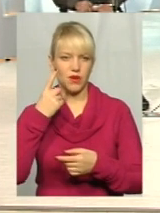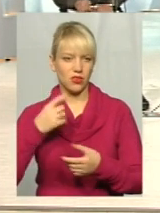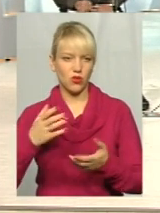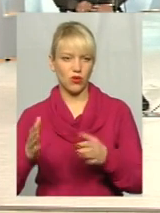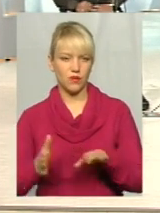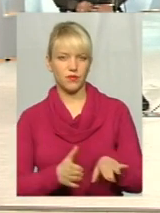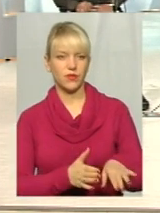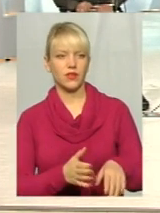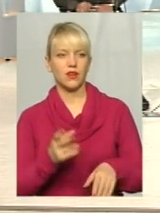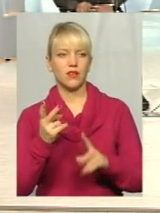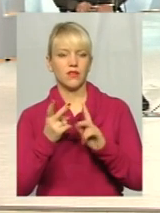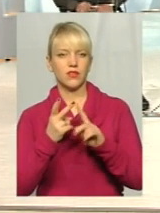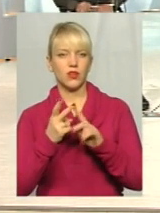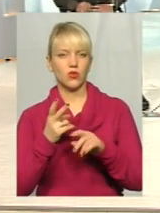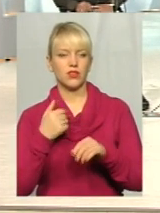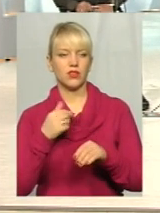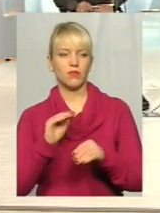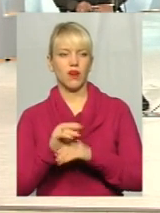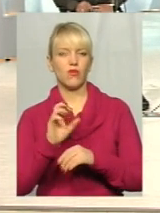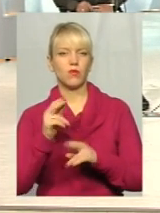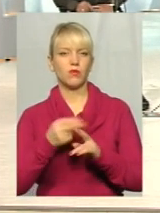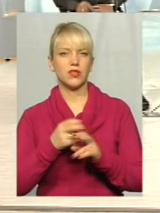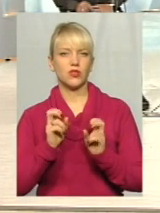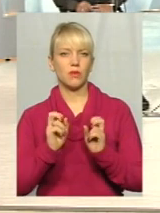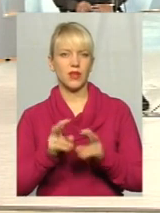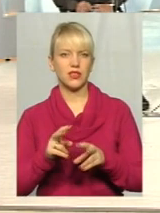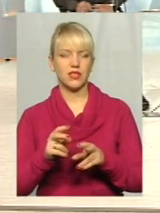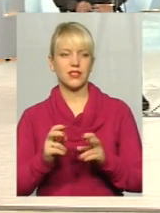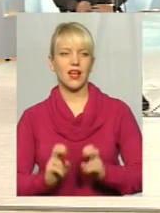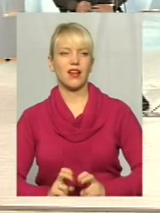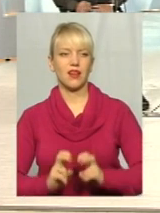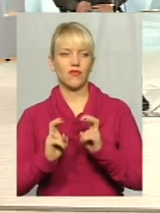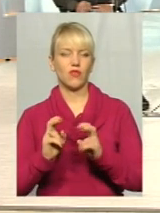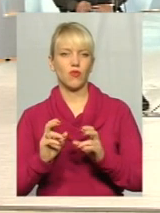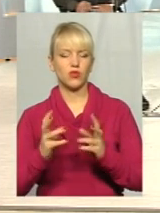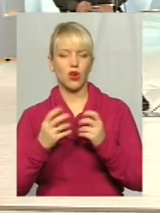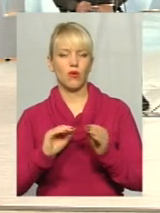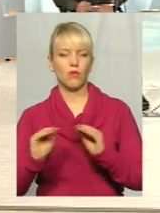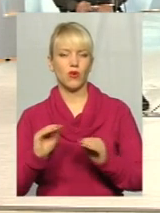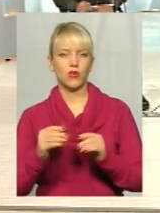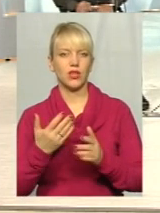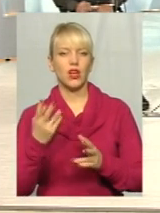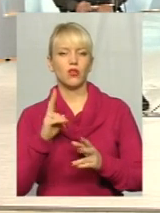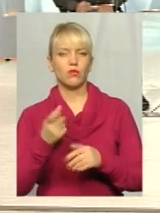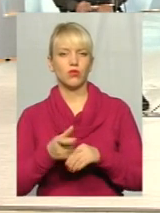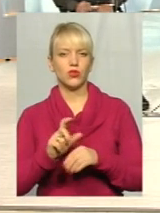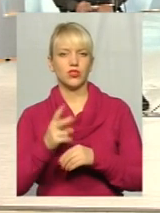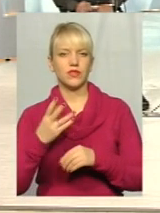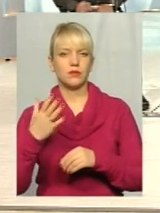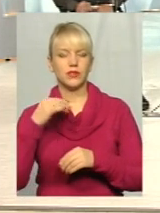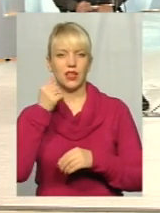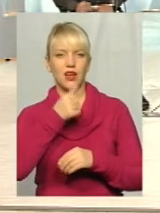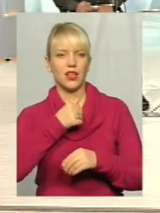Тепень, добавлю, по безопасності рифтового оборудову. Лифці, які пролисяли 25 років, це